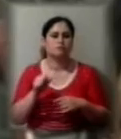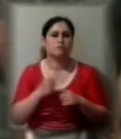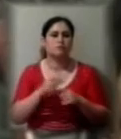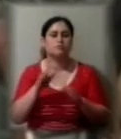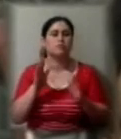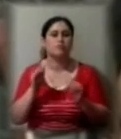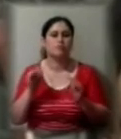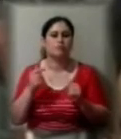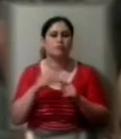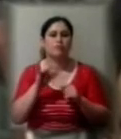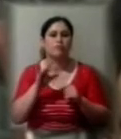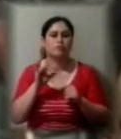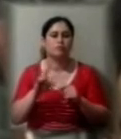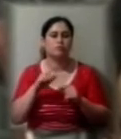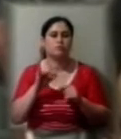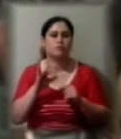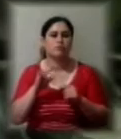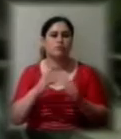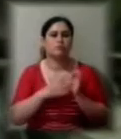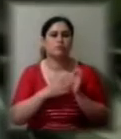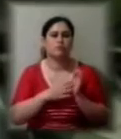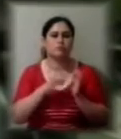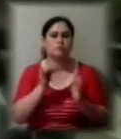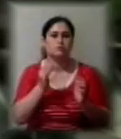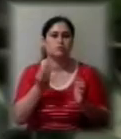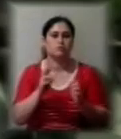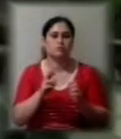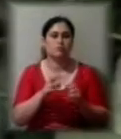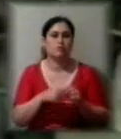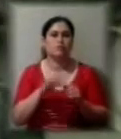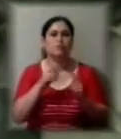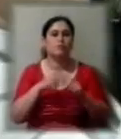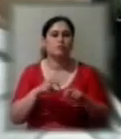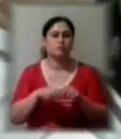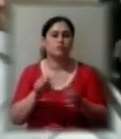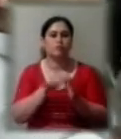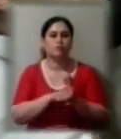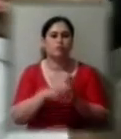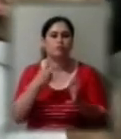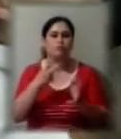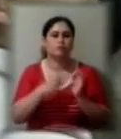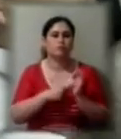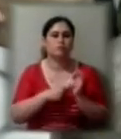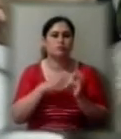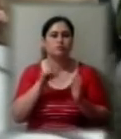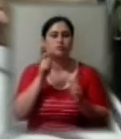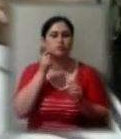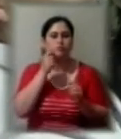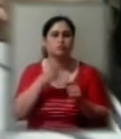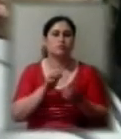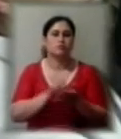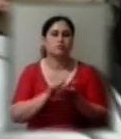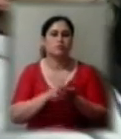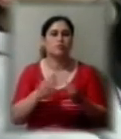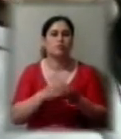Володимиром Чебукіним 9 січня. Розслідуванням вбивства 26-річного чоловіка займалась група прокурорів